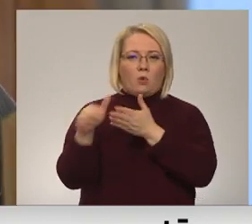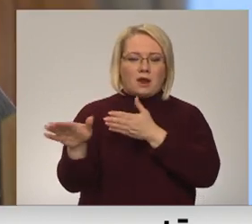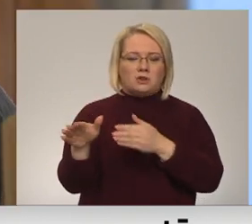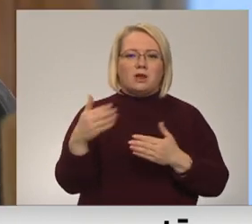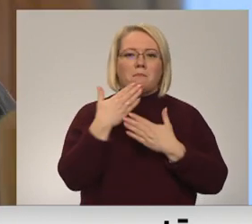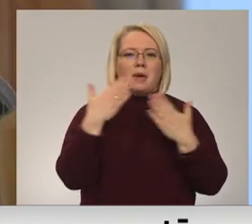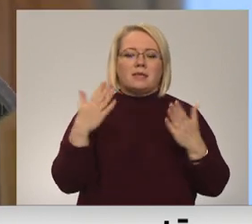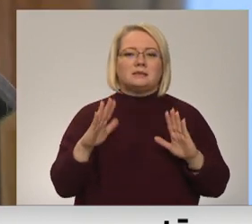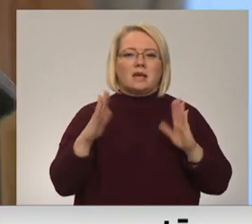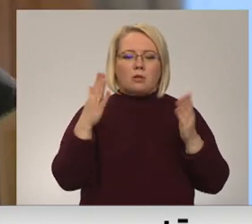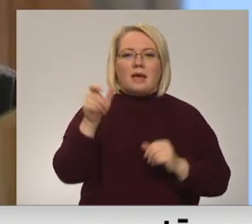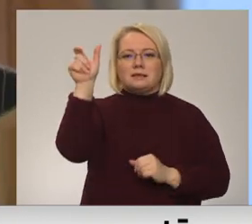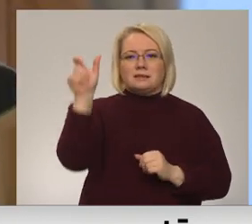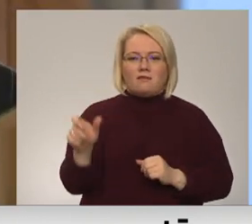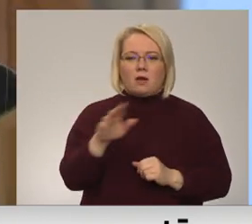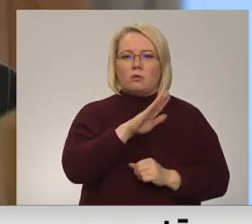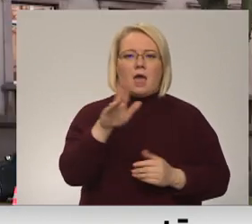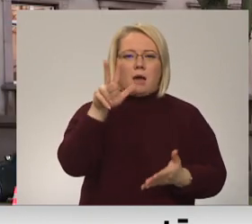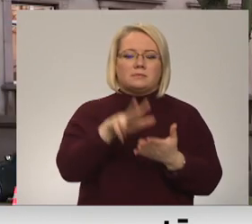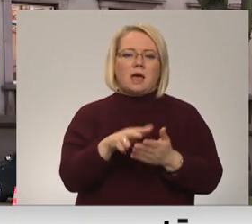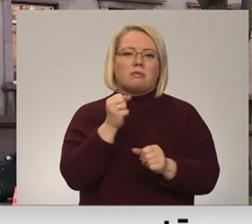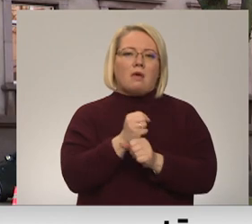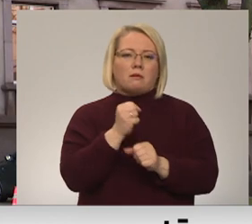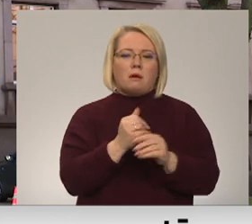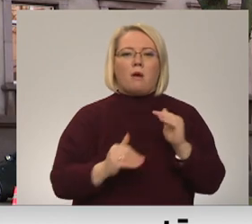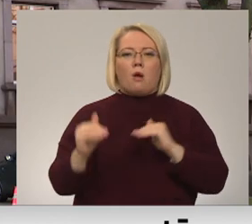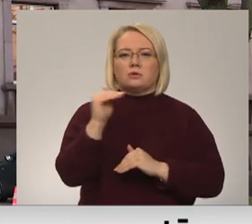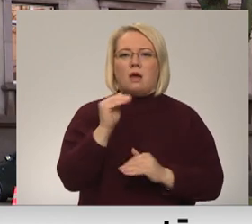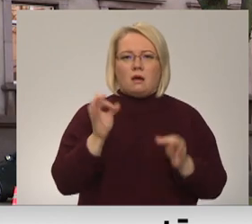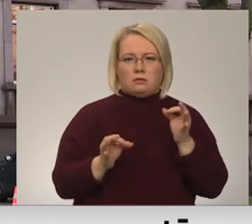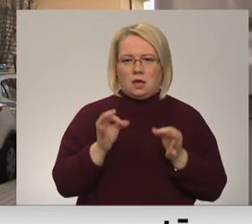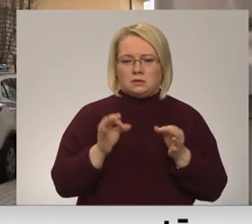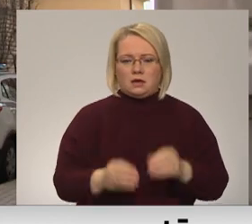desmitgadēs, kad kandidāts netiek apstiprināts darbām augstākajā tiesā. Madar Līcīt, Latvijas Televijas.